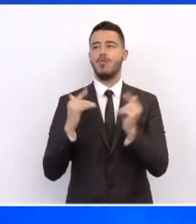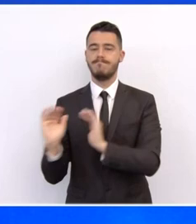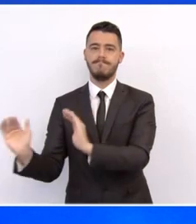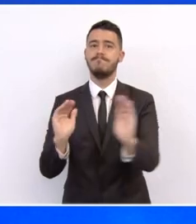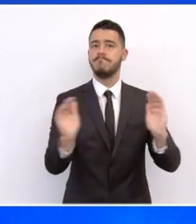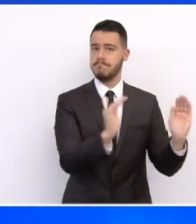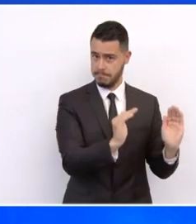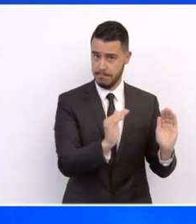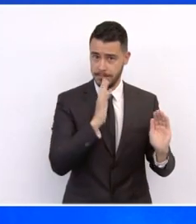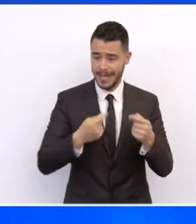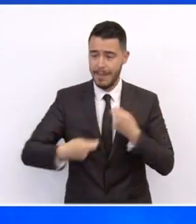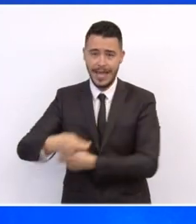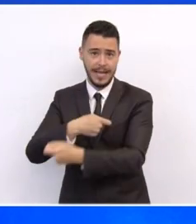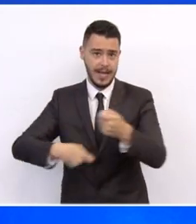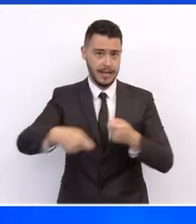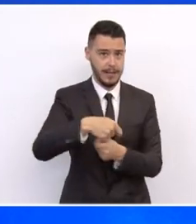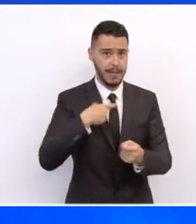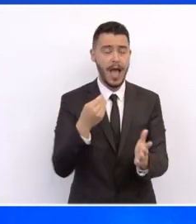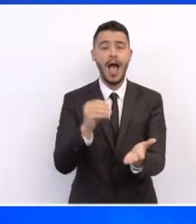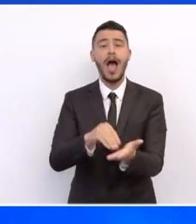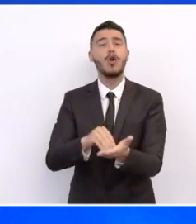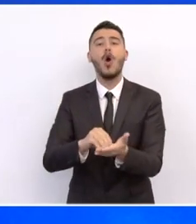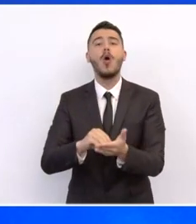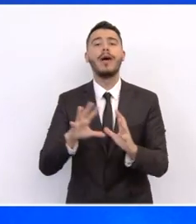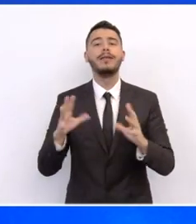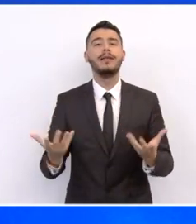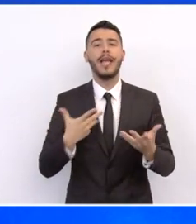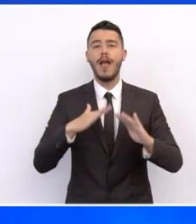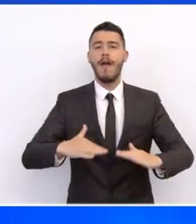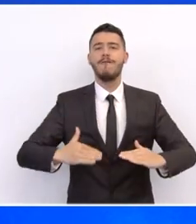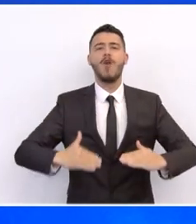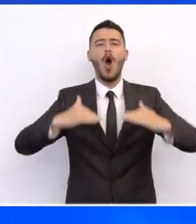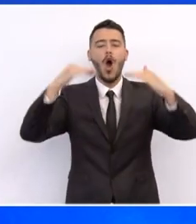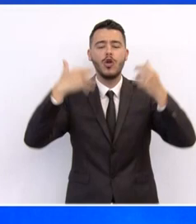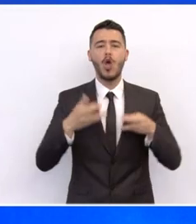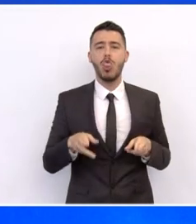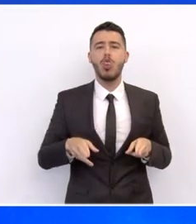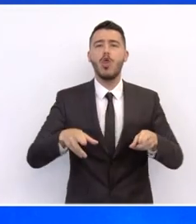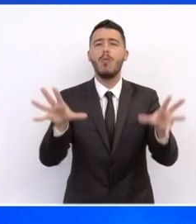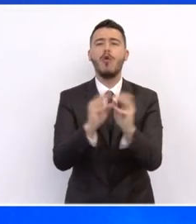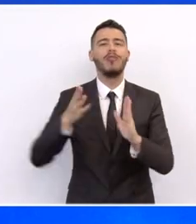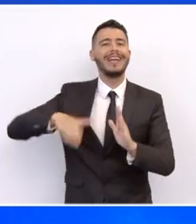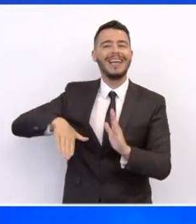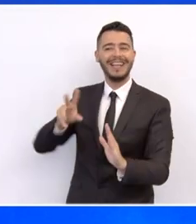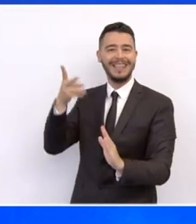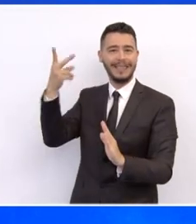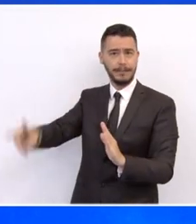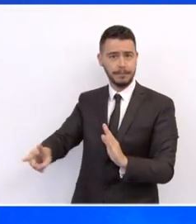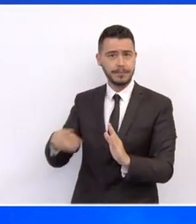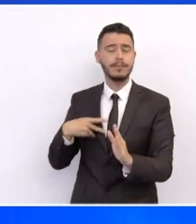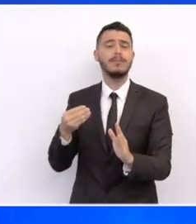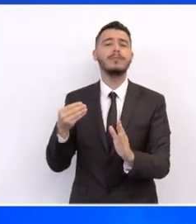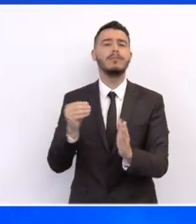εξωστρέφεια. Επίσης, έχουμε σημαντικά έργα υποδομής όπως το Βόρειο Τμ.Ε65, ο Βόρειος Οδικός Άξονας